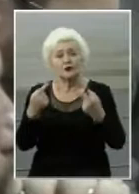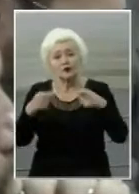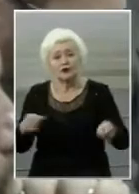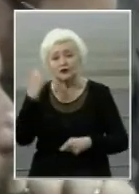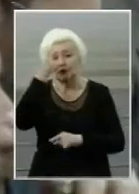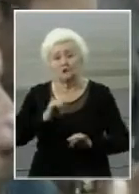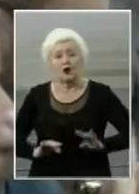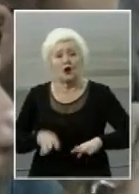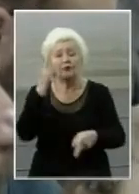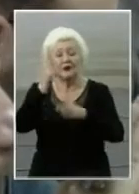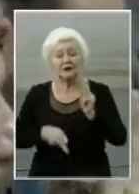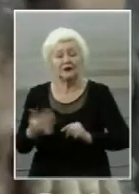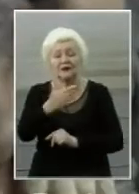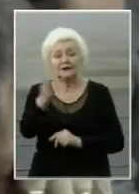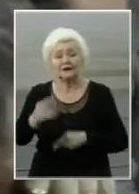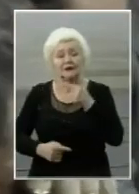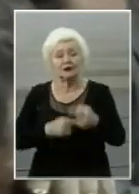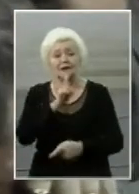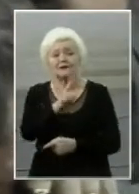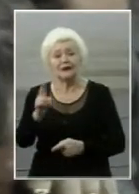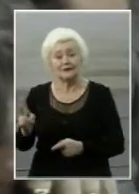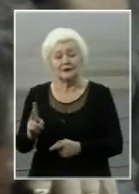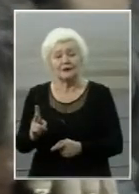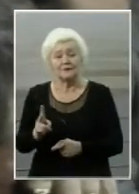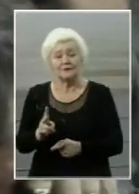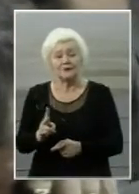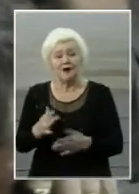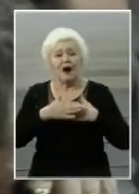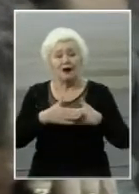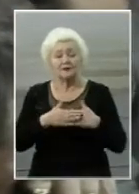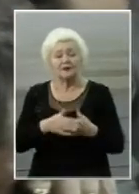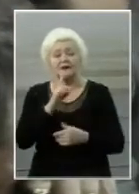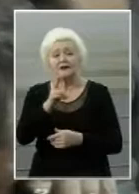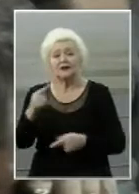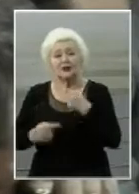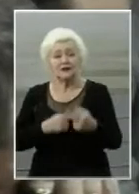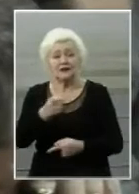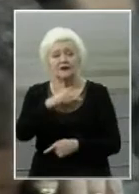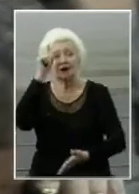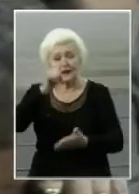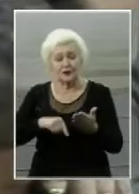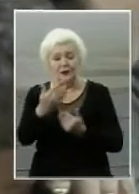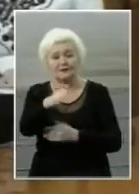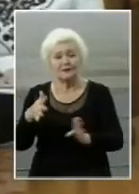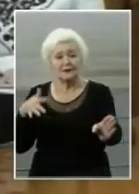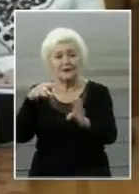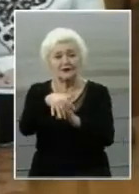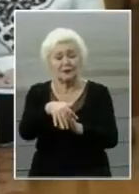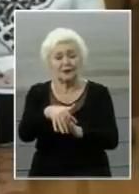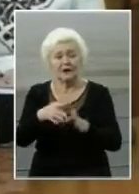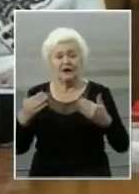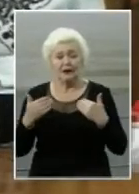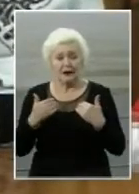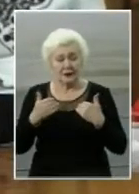функціонування цих комісійних схем, через які хвилюються акторісти, через які, я впевнений, на них і нападають? Я